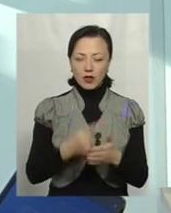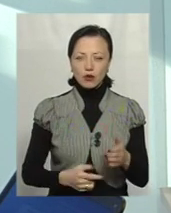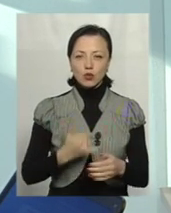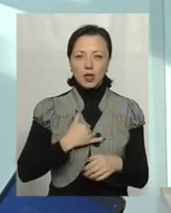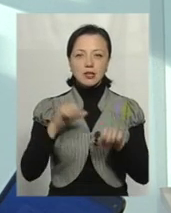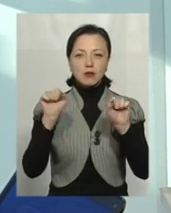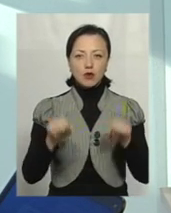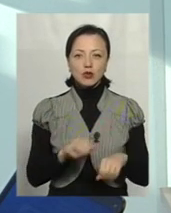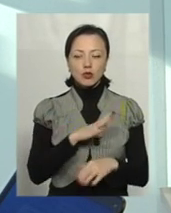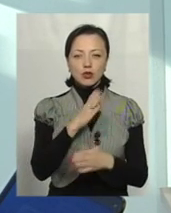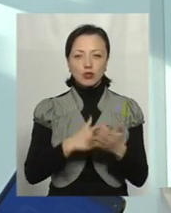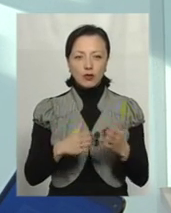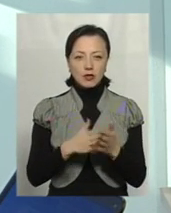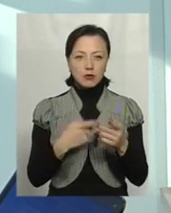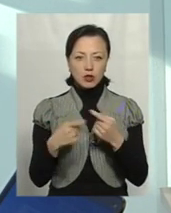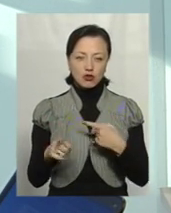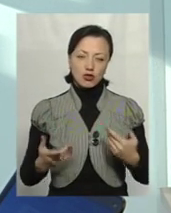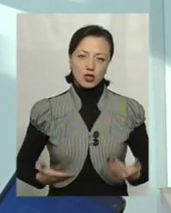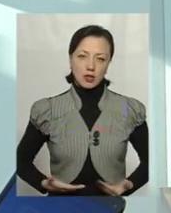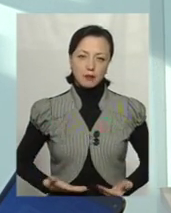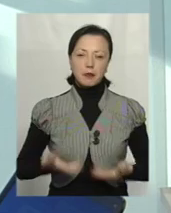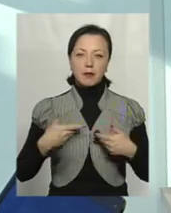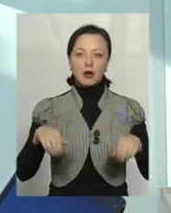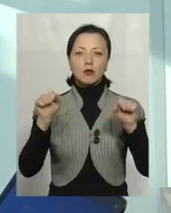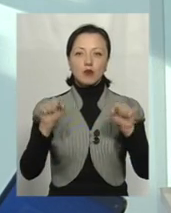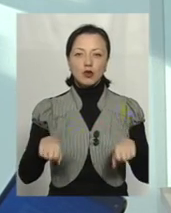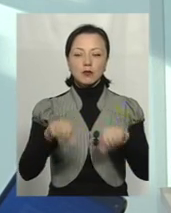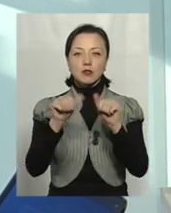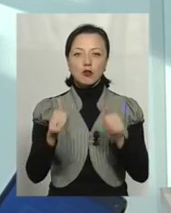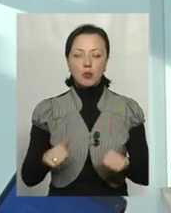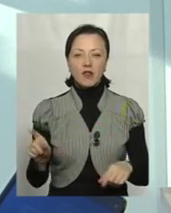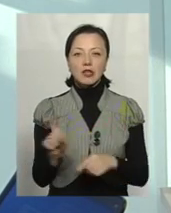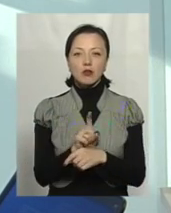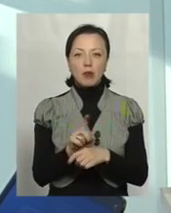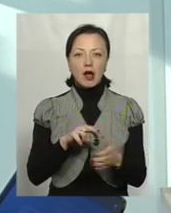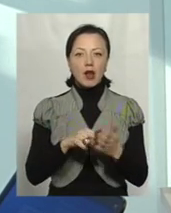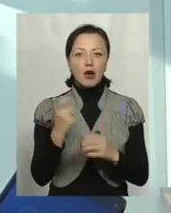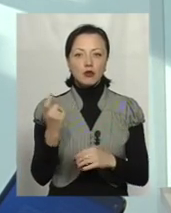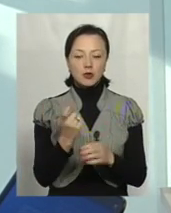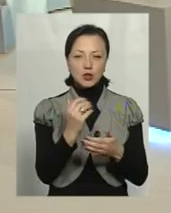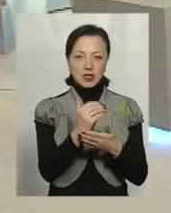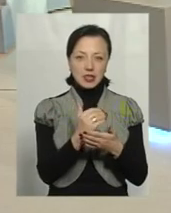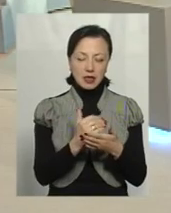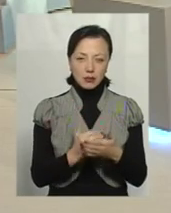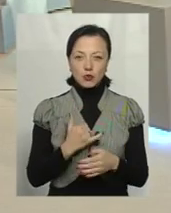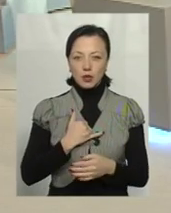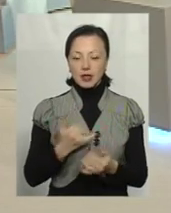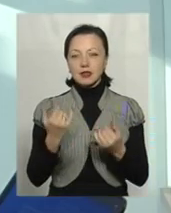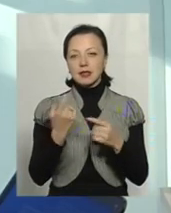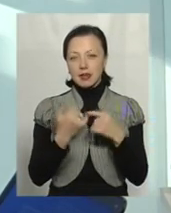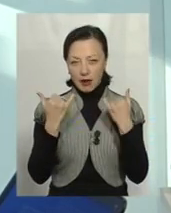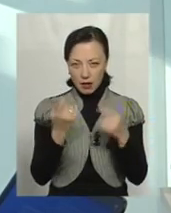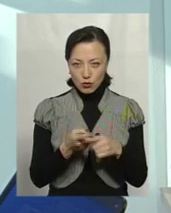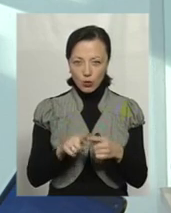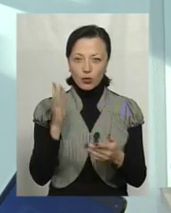бути зовсім інше життя. Ми можемо сформувати нормальну економічну систему. У нас для цього є